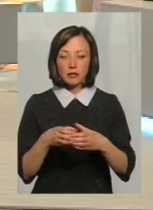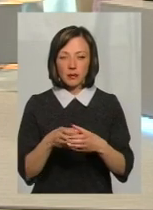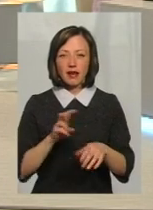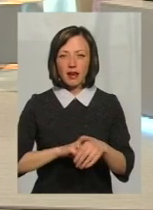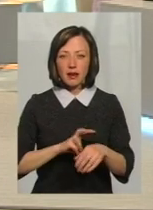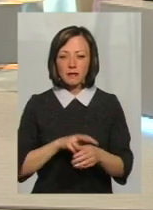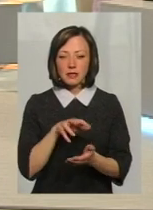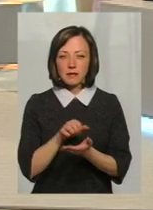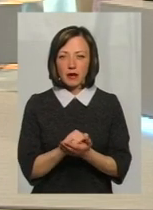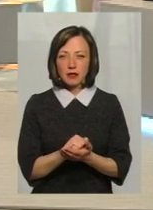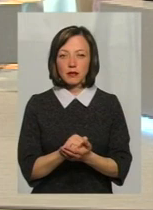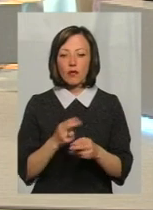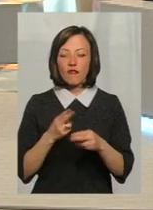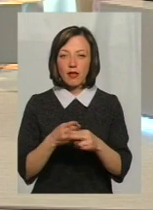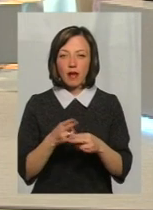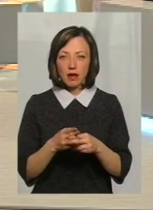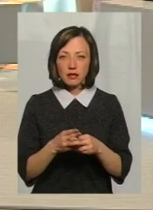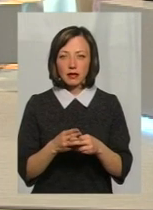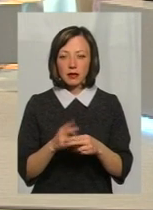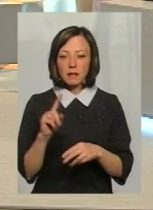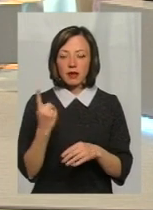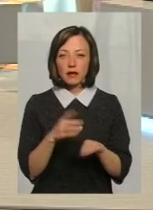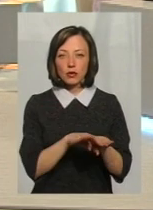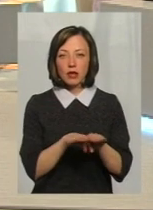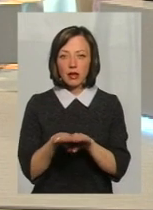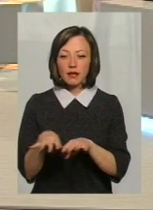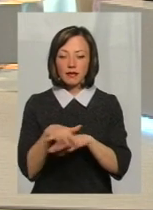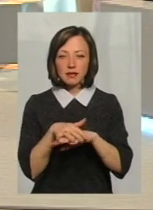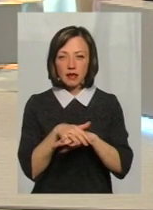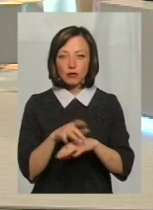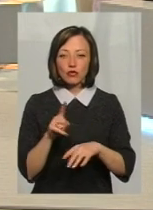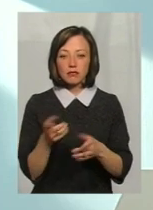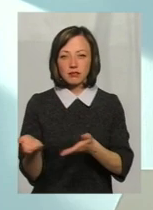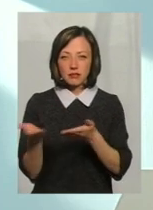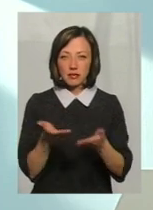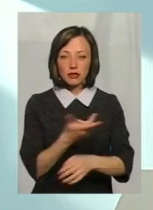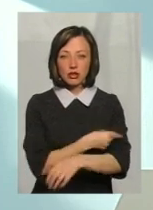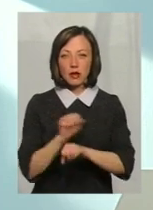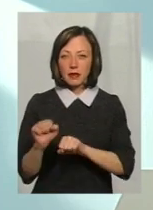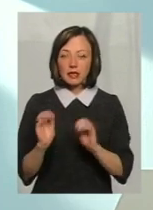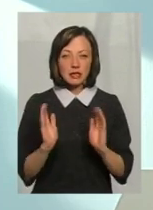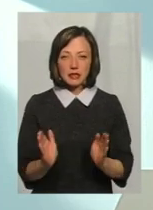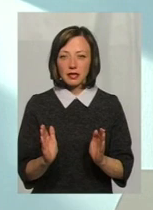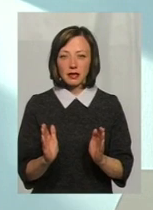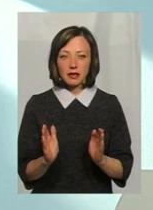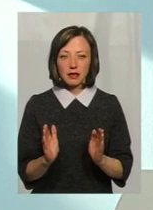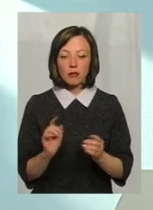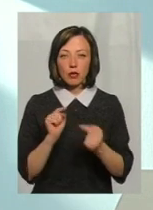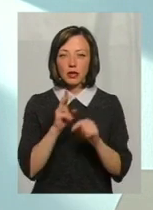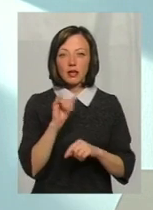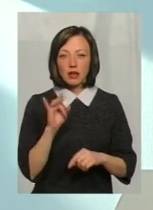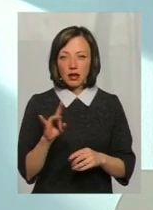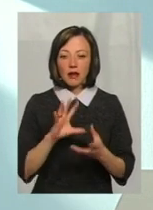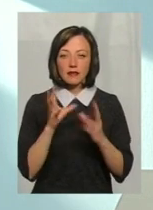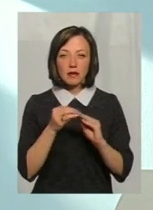яка саме займається імунопрофілактикою, а це первинною ланкою населення до щеплень. Не тільки, я вже казав, до щеплень проти кору,